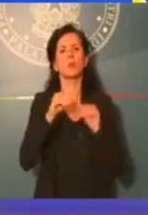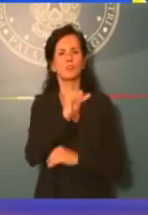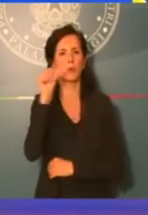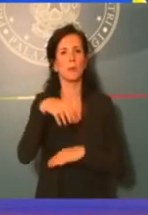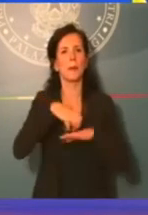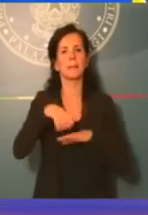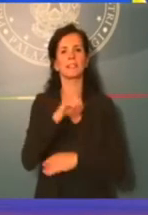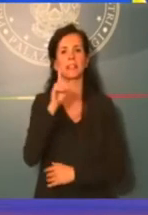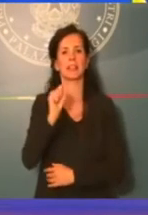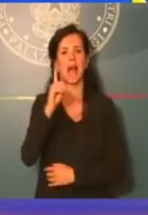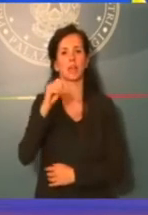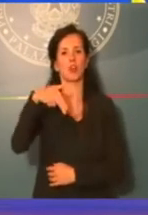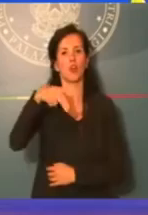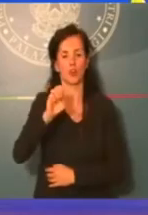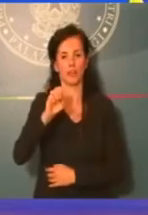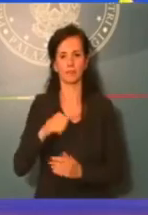prego.